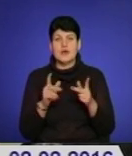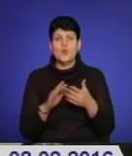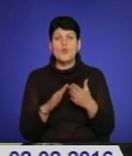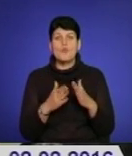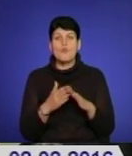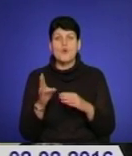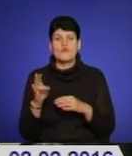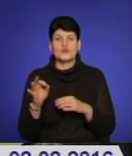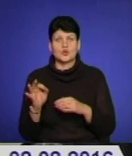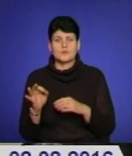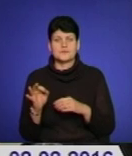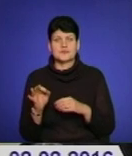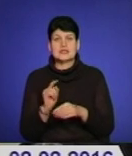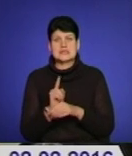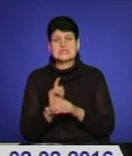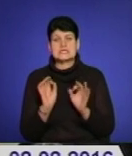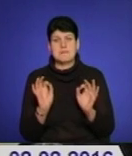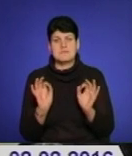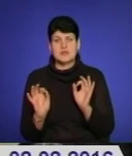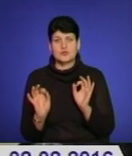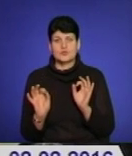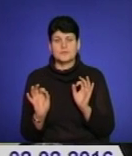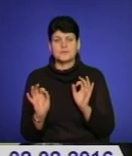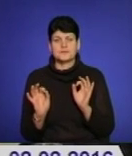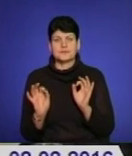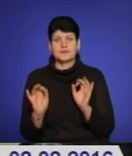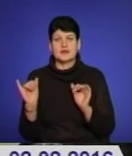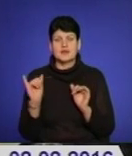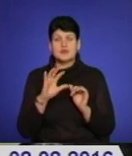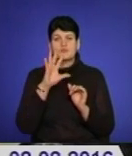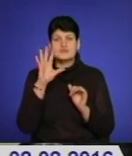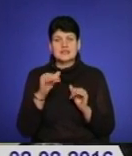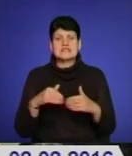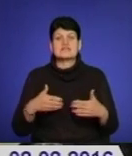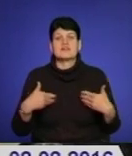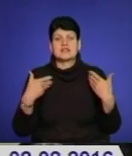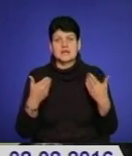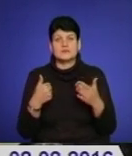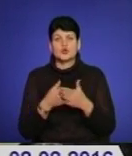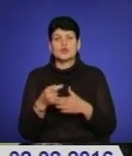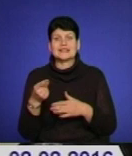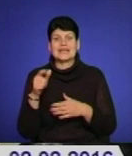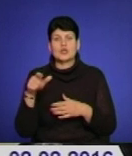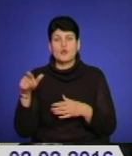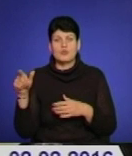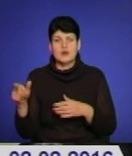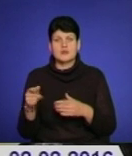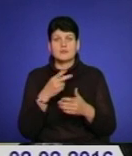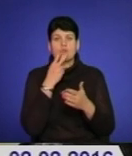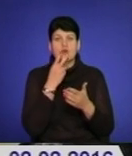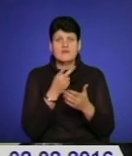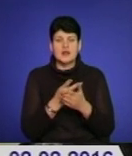стабільною. Умовно стабільною і все-таки звертаємося до Тернополян проявляти